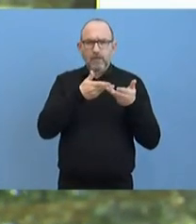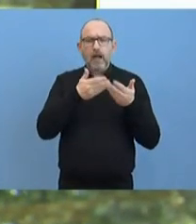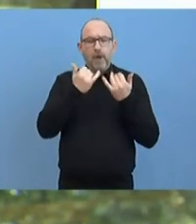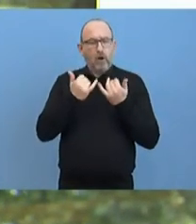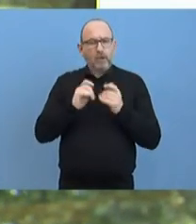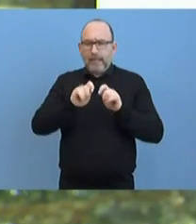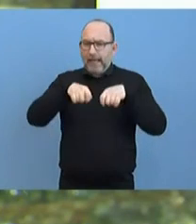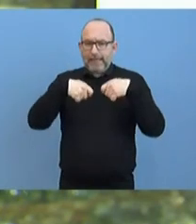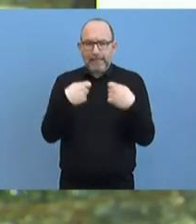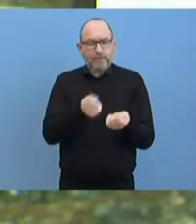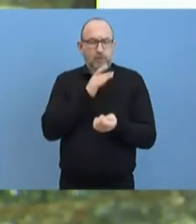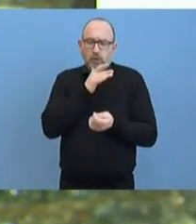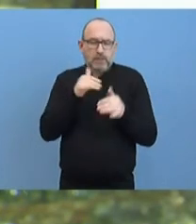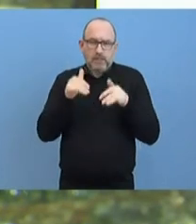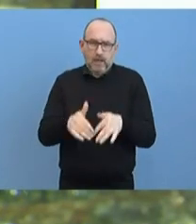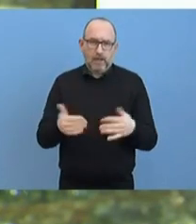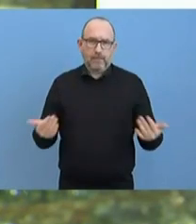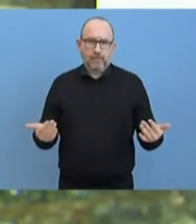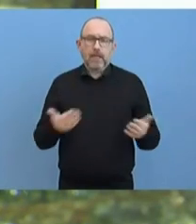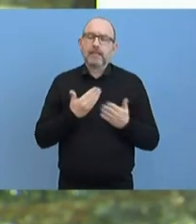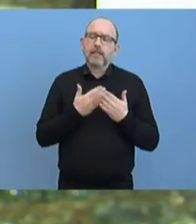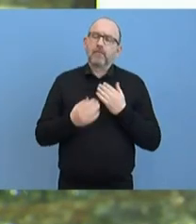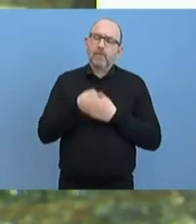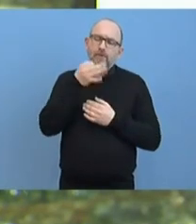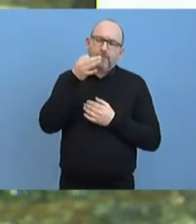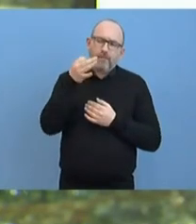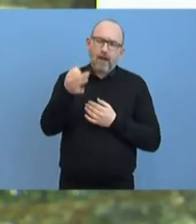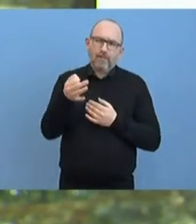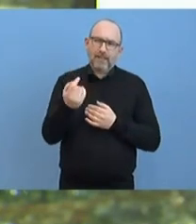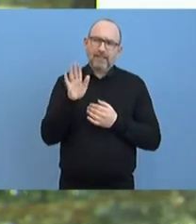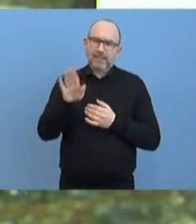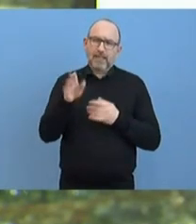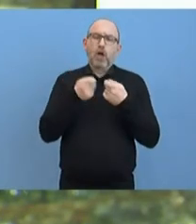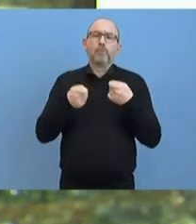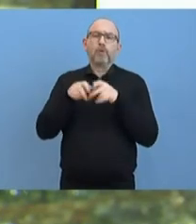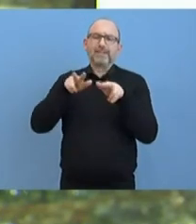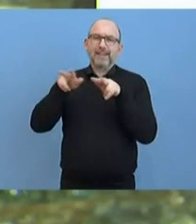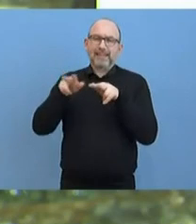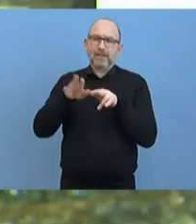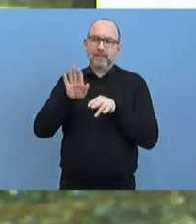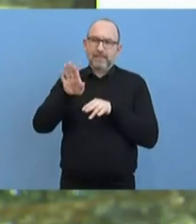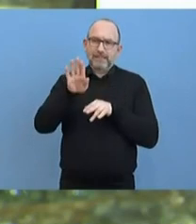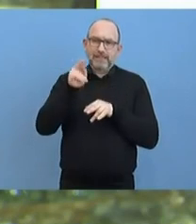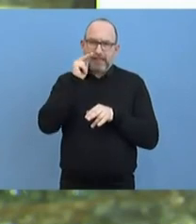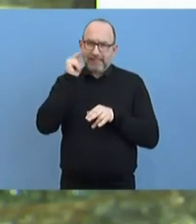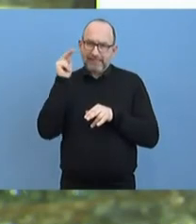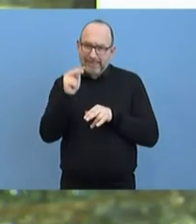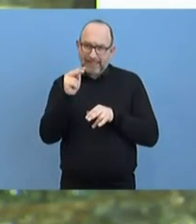erzielt. Können Sie noch mal ganz kurz die Position der Bundesregierung darstellen mit Blick auf